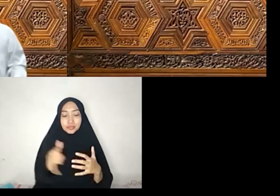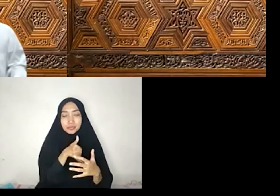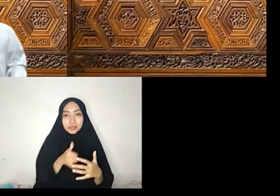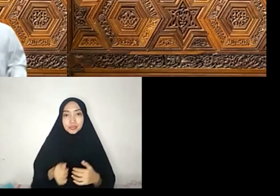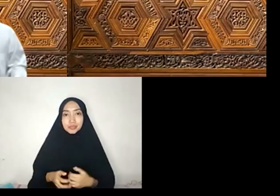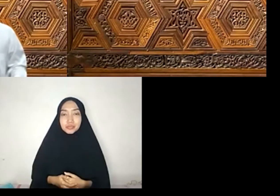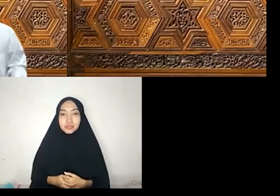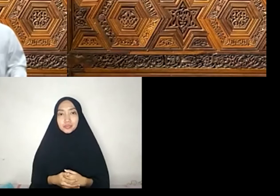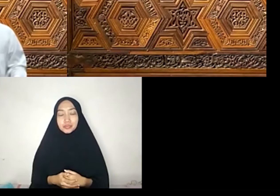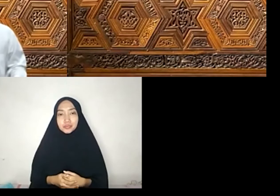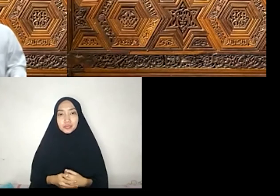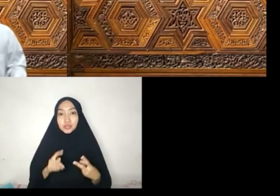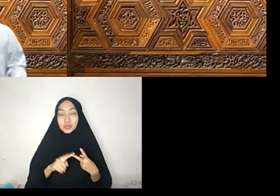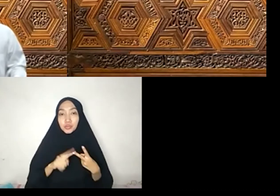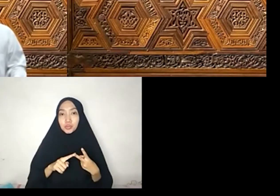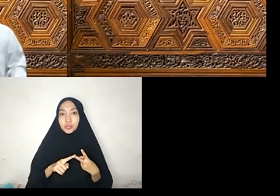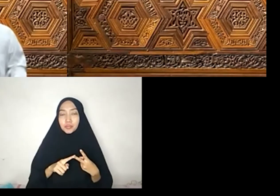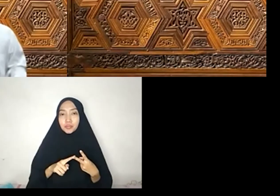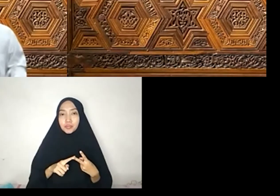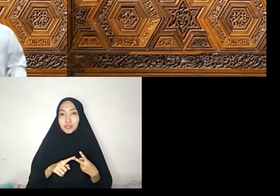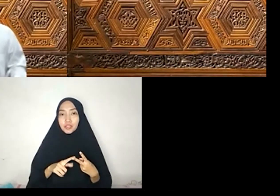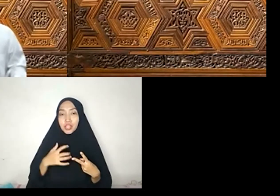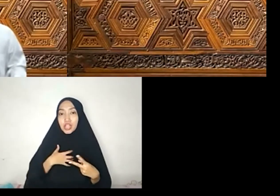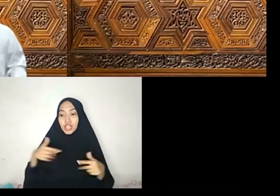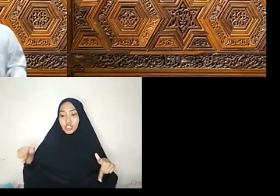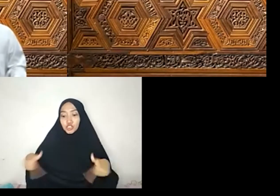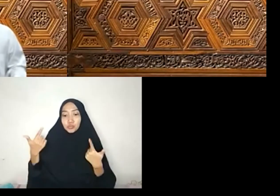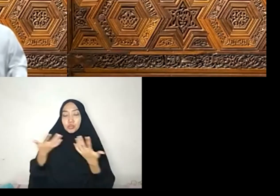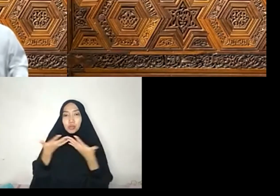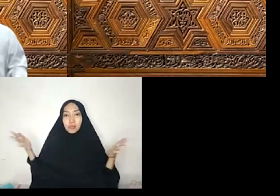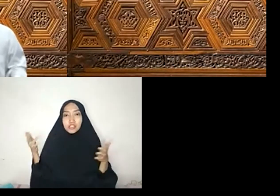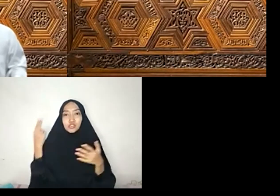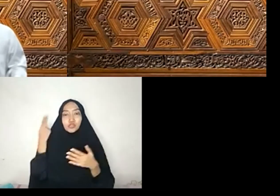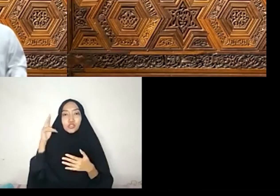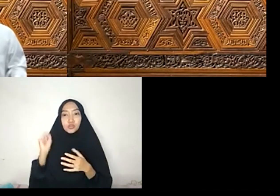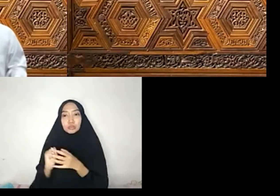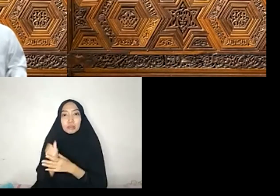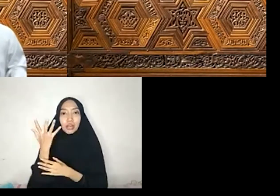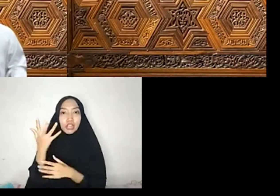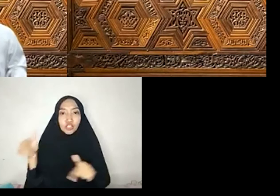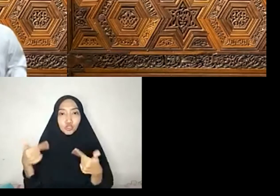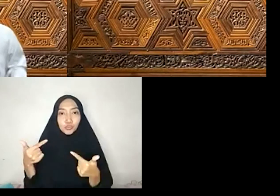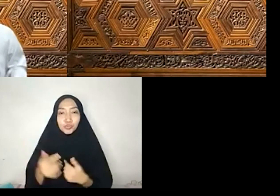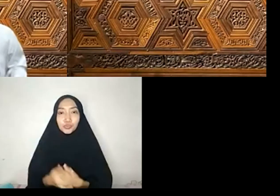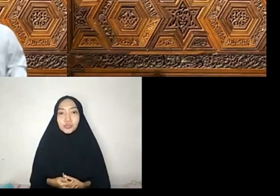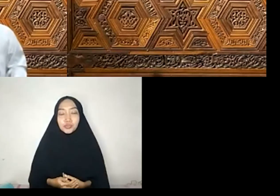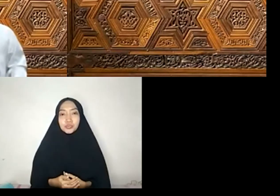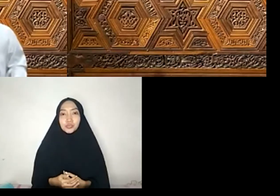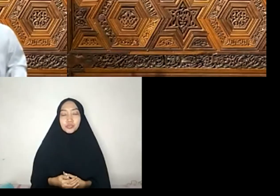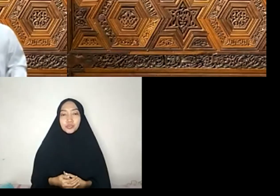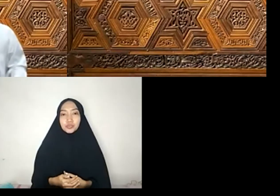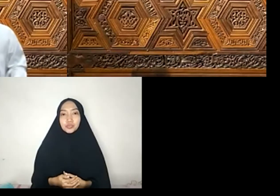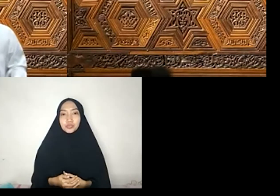Kedua, hak hidup dan hak kebebasan untuk mengembangkannya Hifdu nafas wal hayat